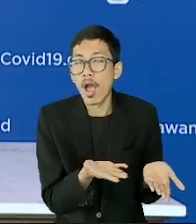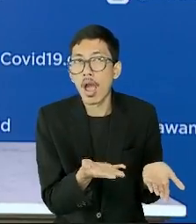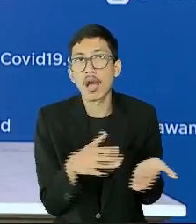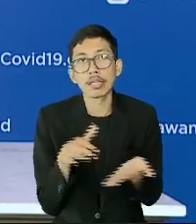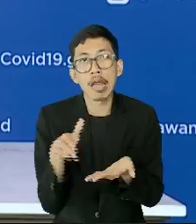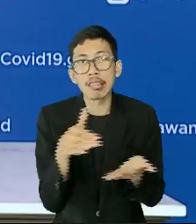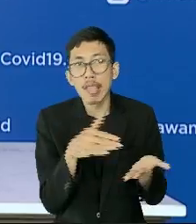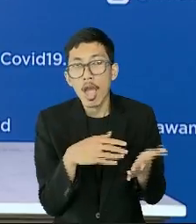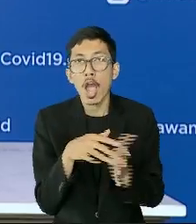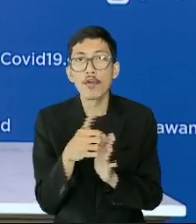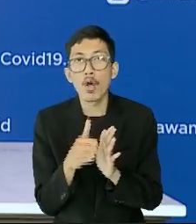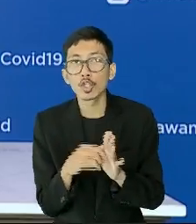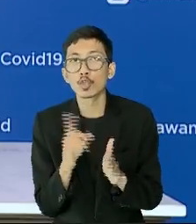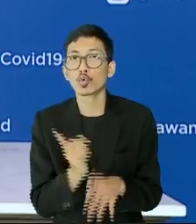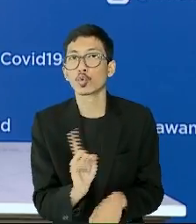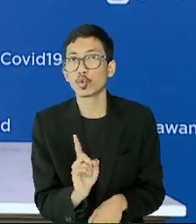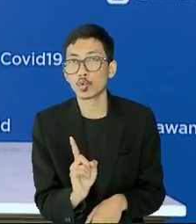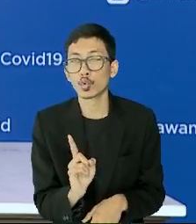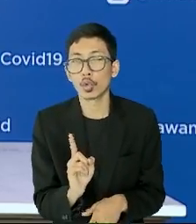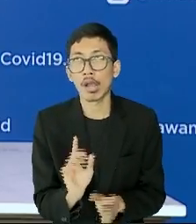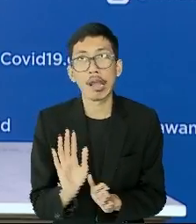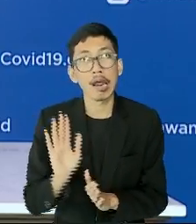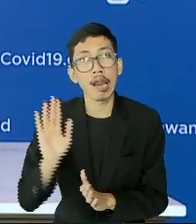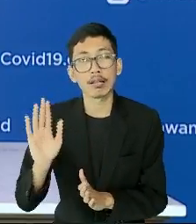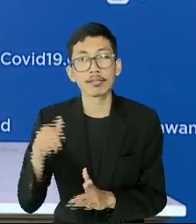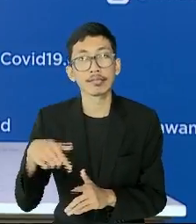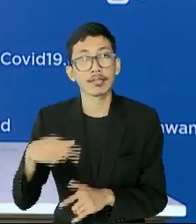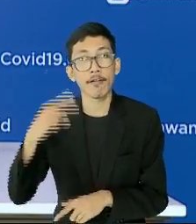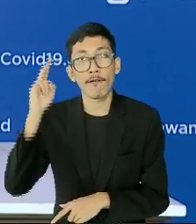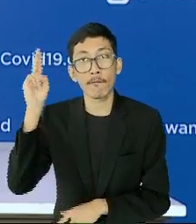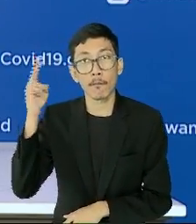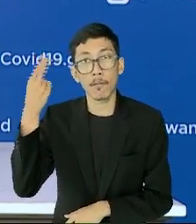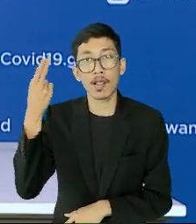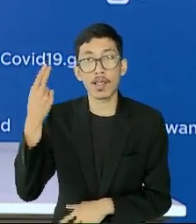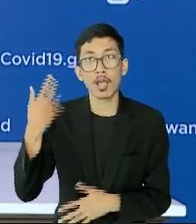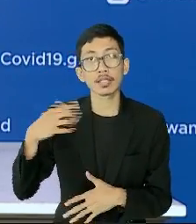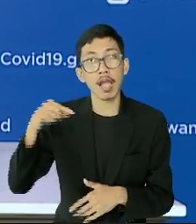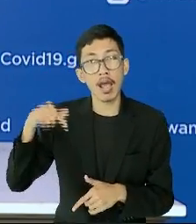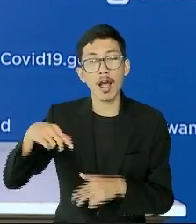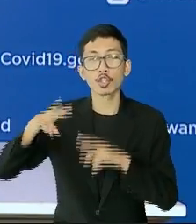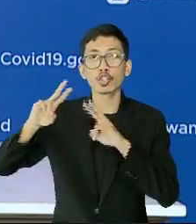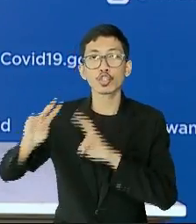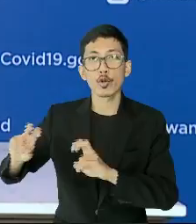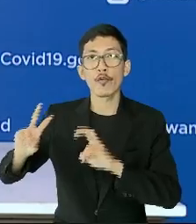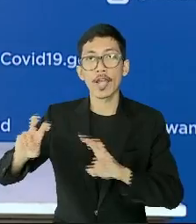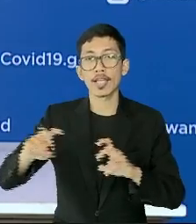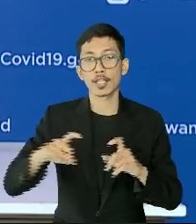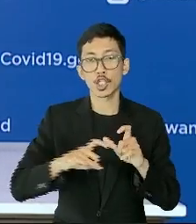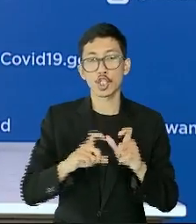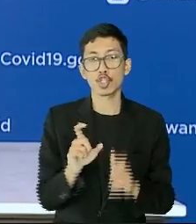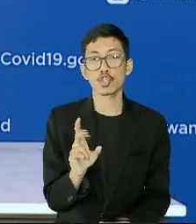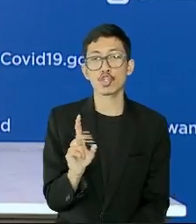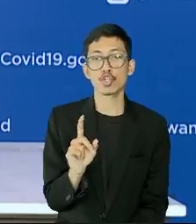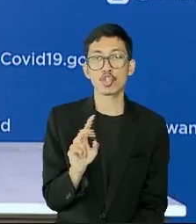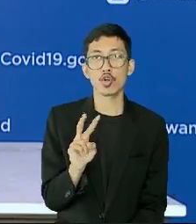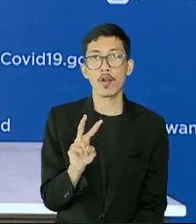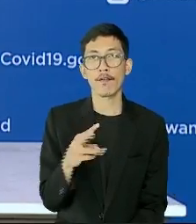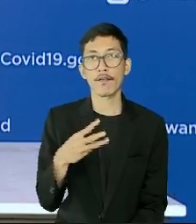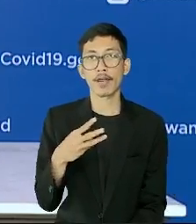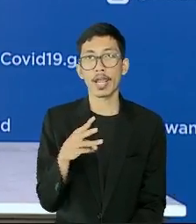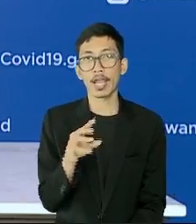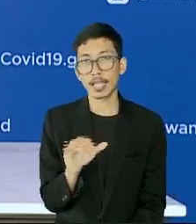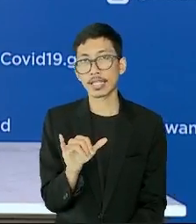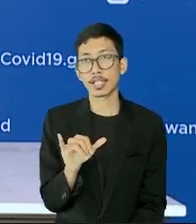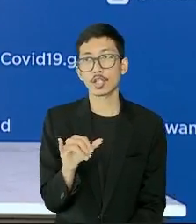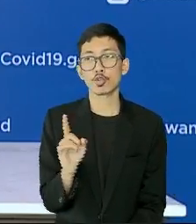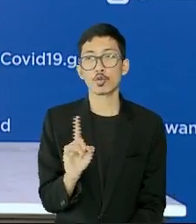diterapkan sebelumnya. Saat ini pemerintah sedang melakukan serosurvei untuk mengetahui kadar antibody